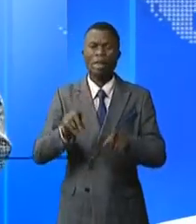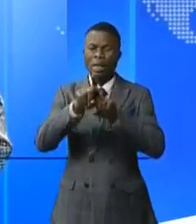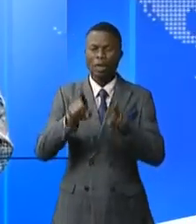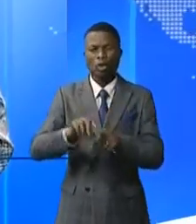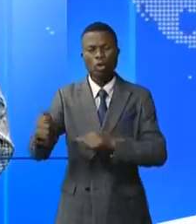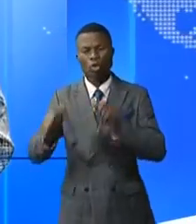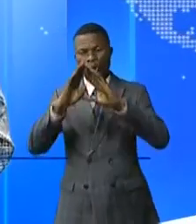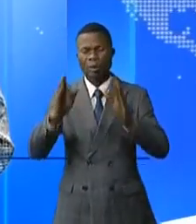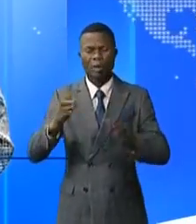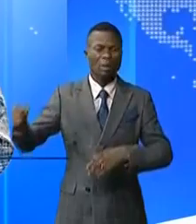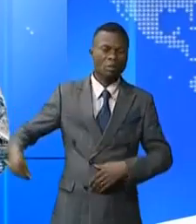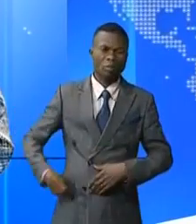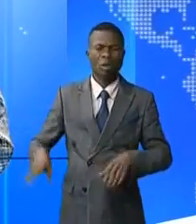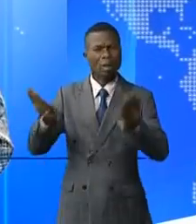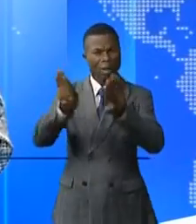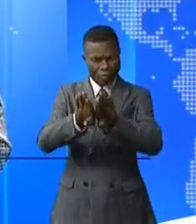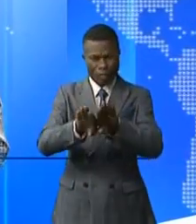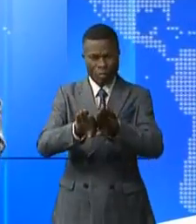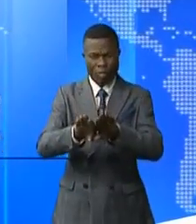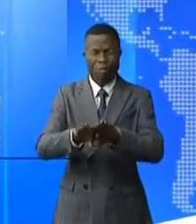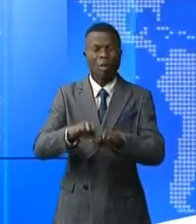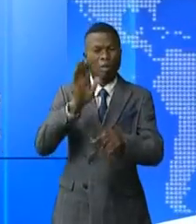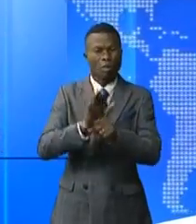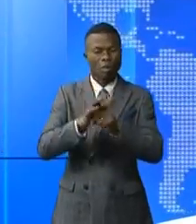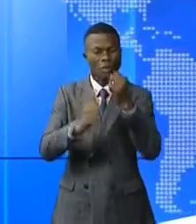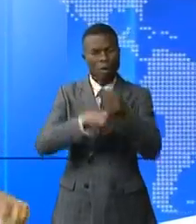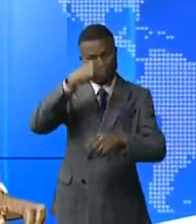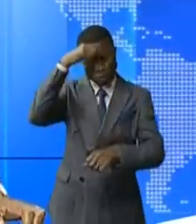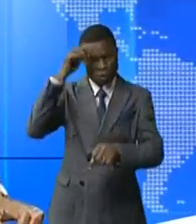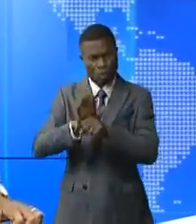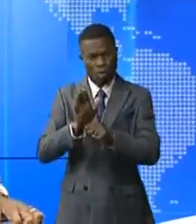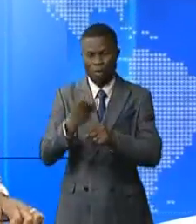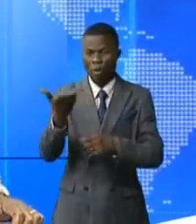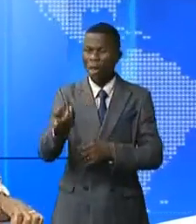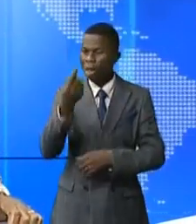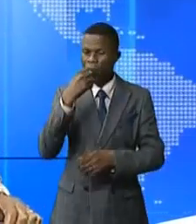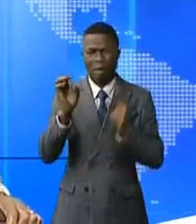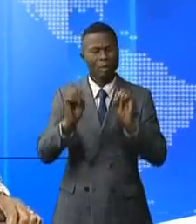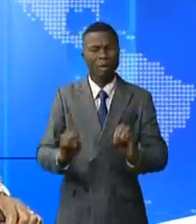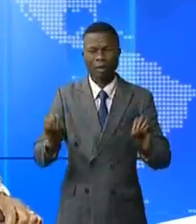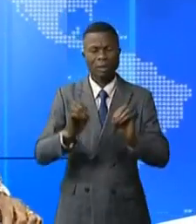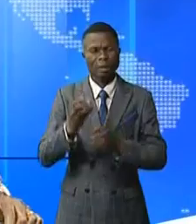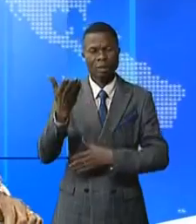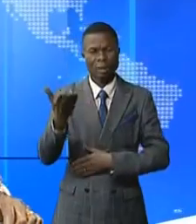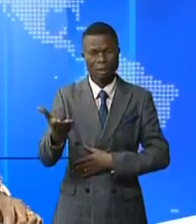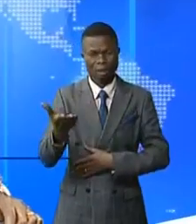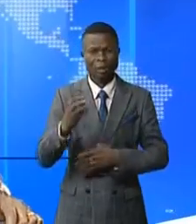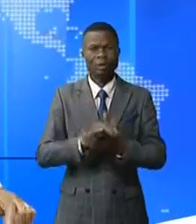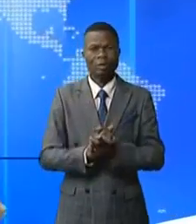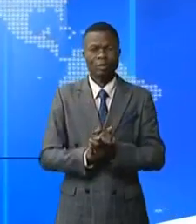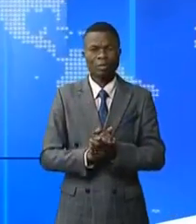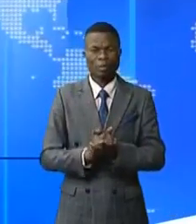partie du territoire sont fermés au détriment de malades qui ne bénéficient d'aucun soin médical.